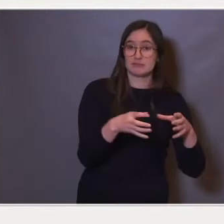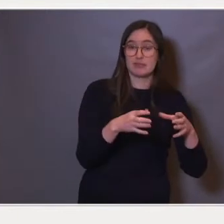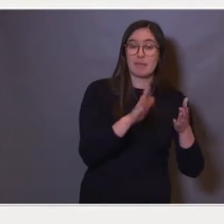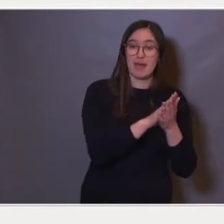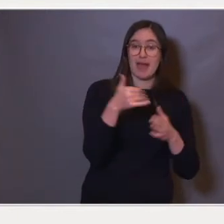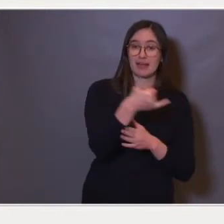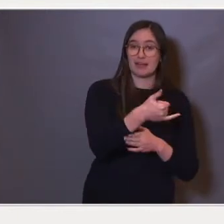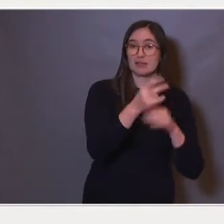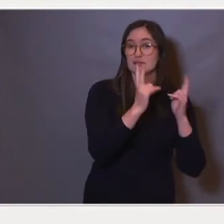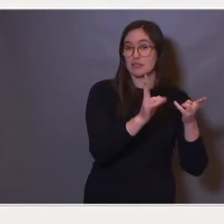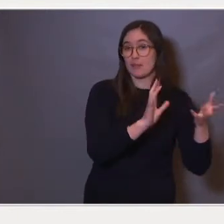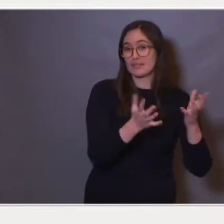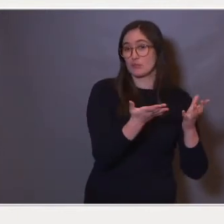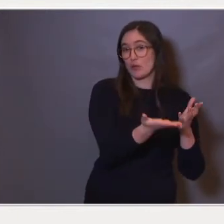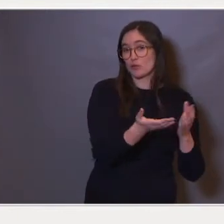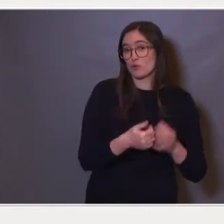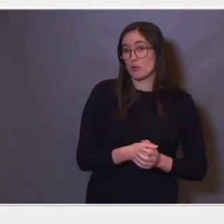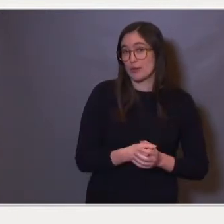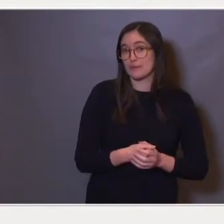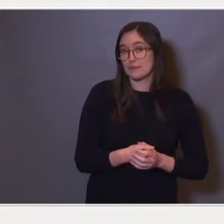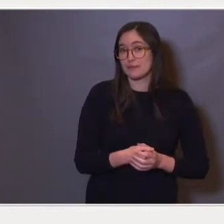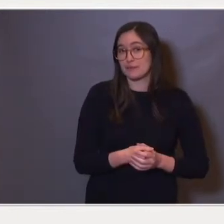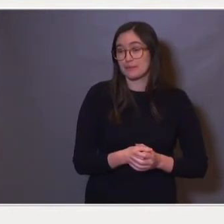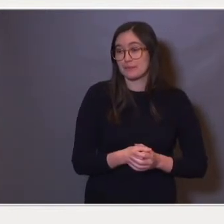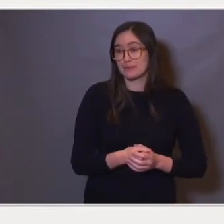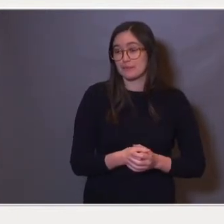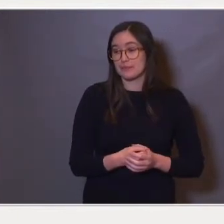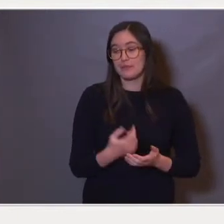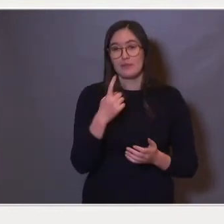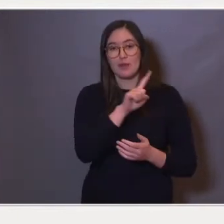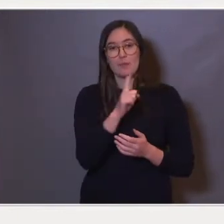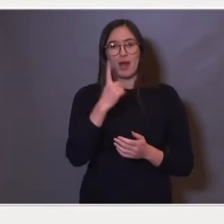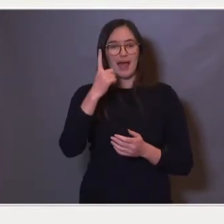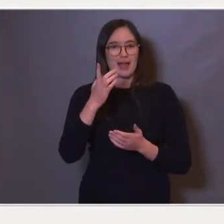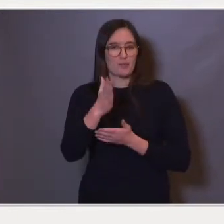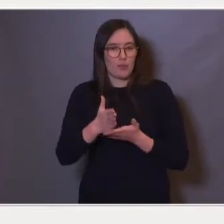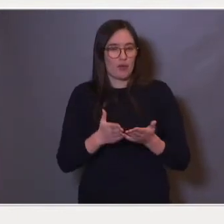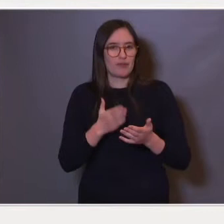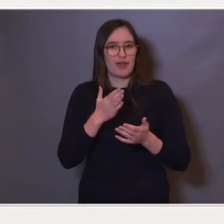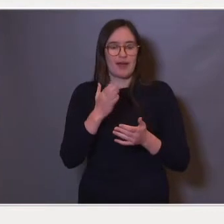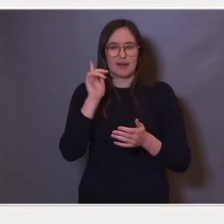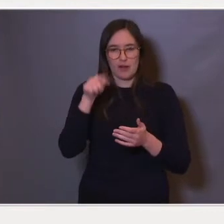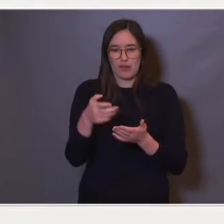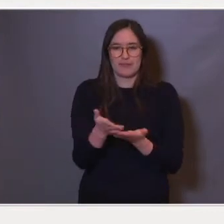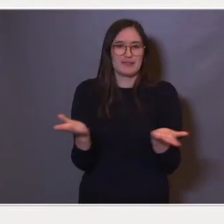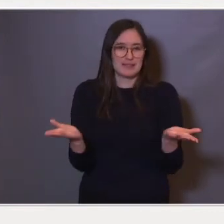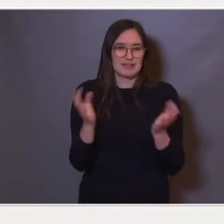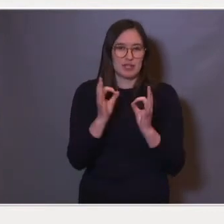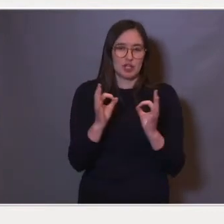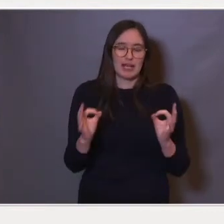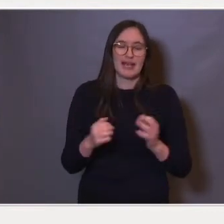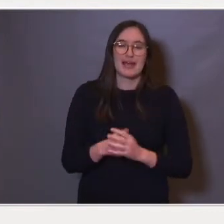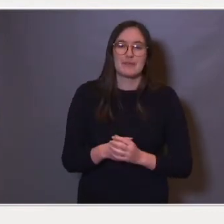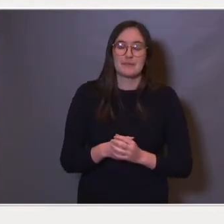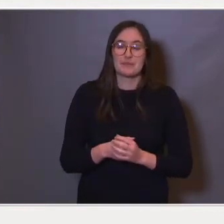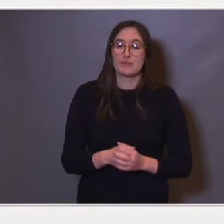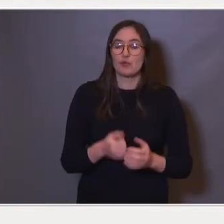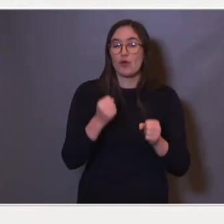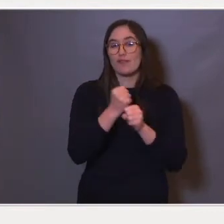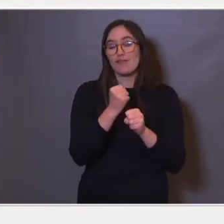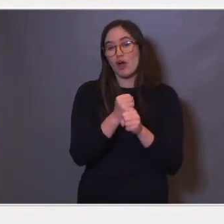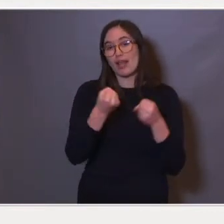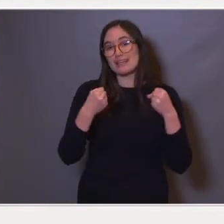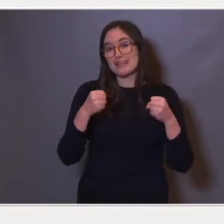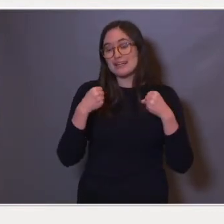situasjonen som er jenter. Og det er bare en måte å illustrere det på. Så tiltakene skal også